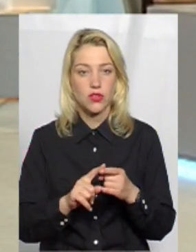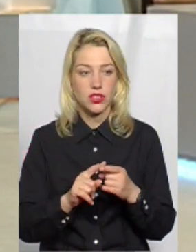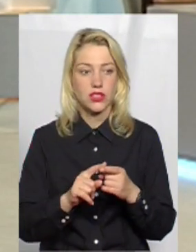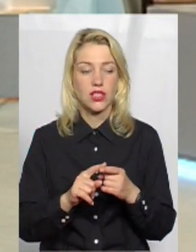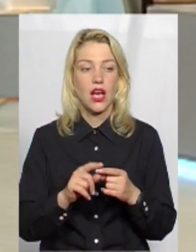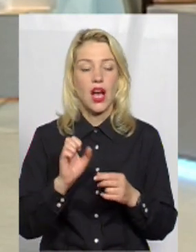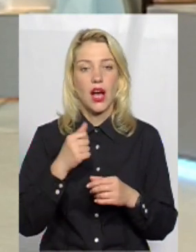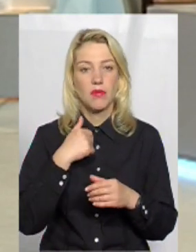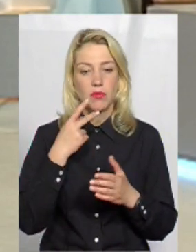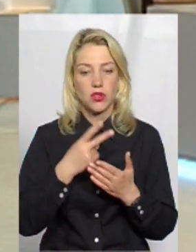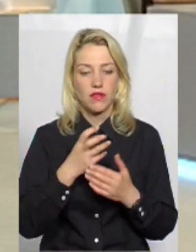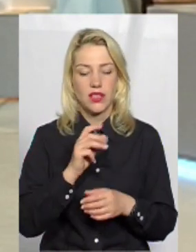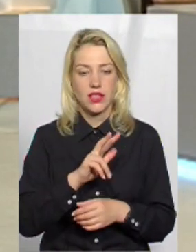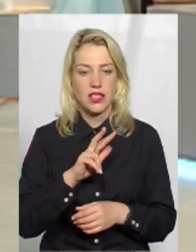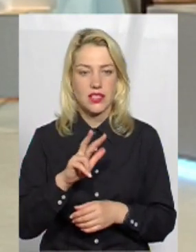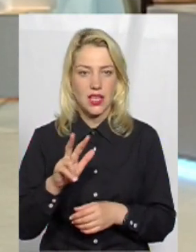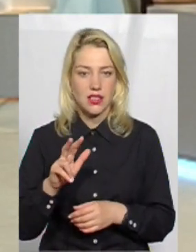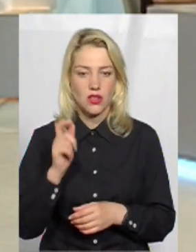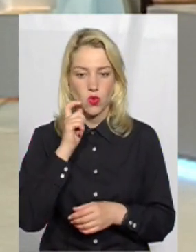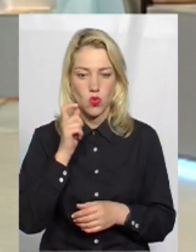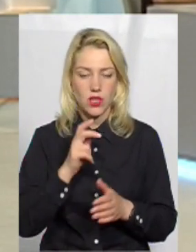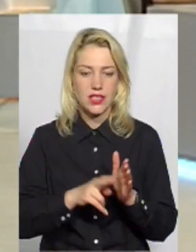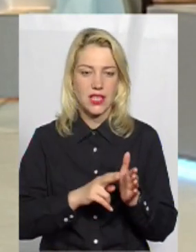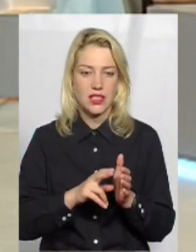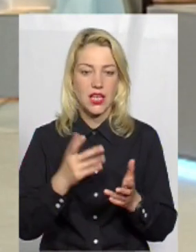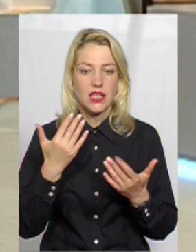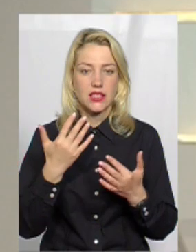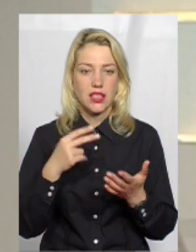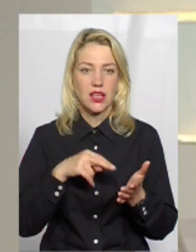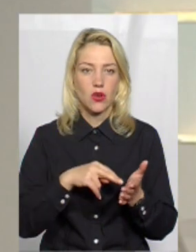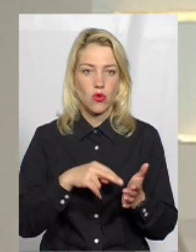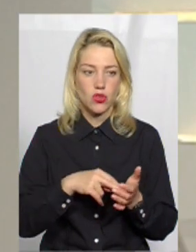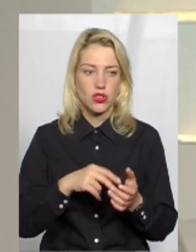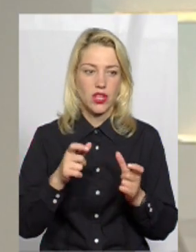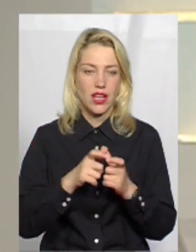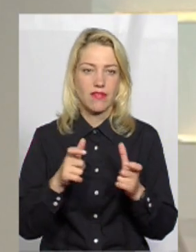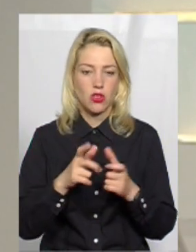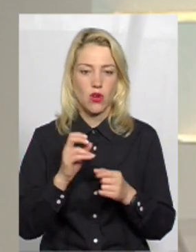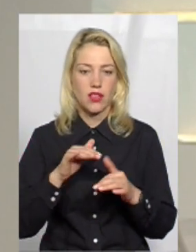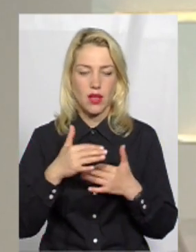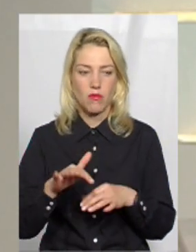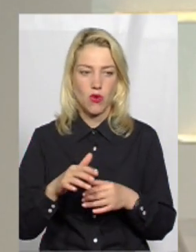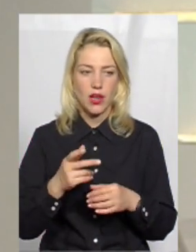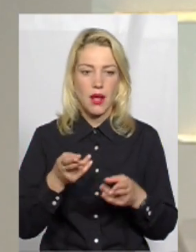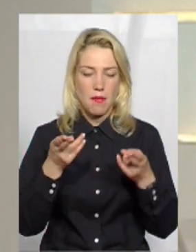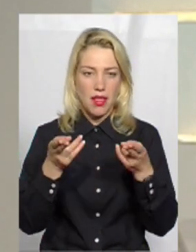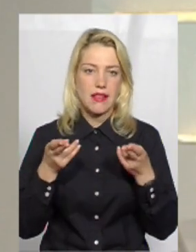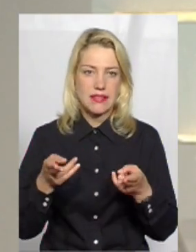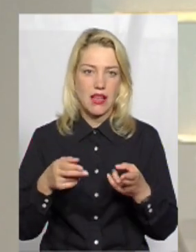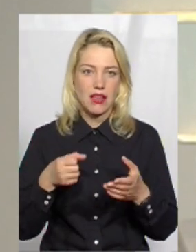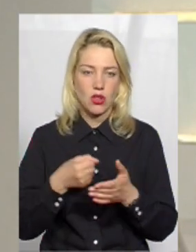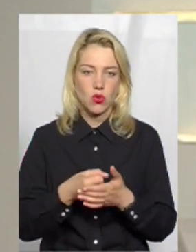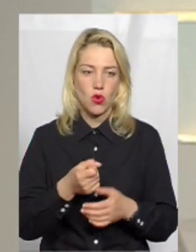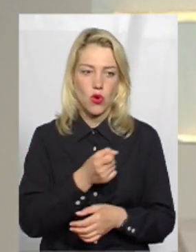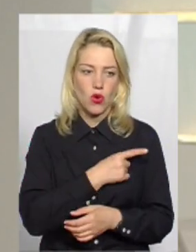квитки, а ми подивилися сенсацію «Укрзлізниці», скільки коштує квиток з Хмельницького на море, і найдешевше коштує паскарт до Одеси,